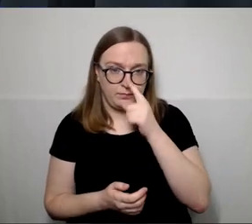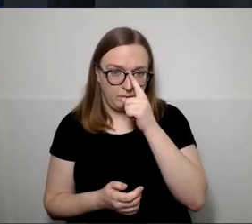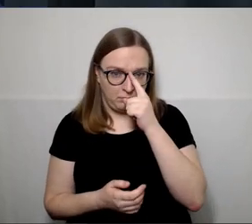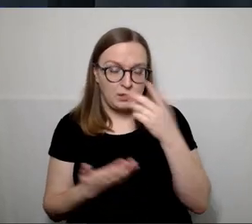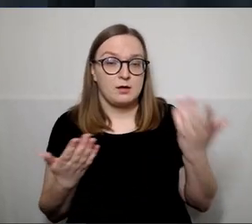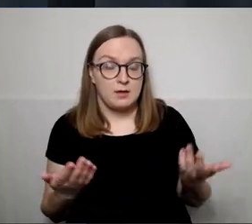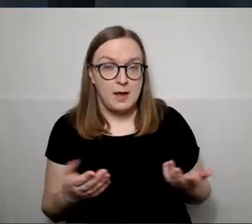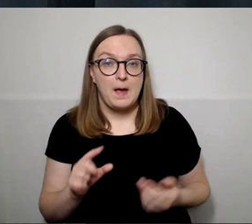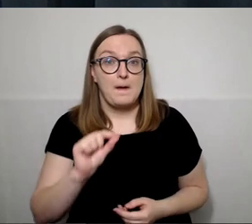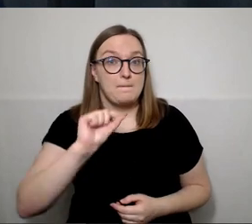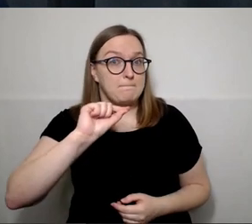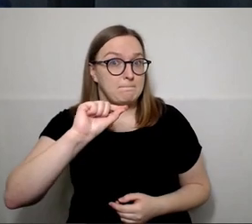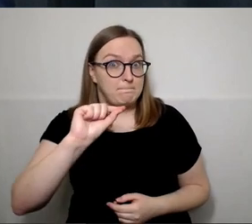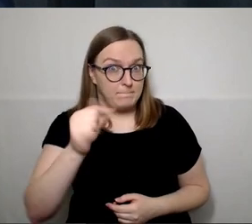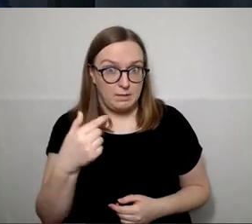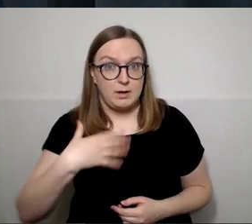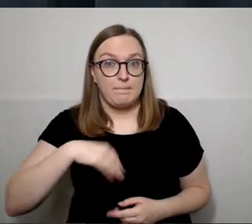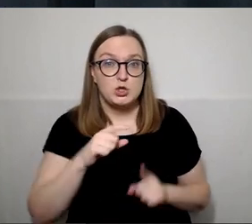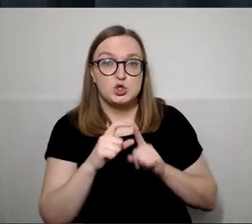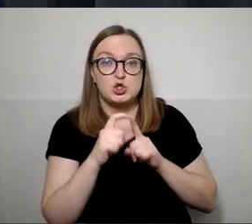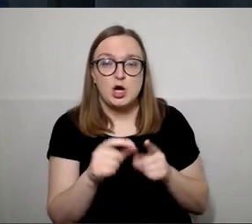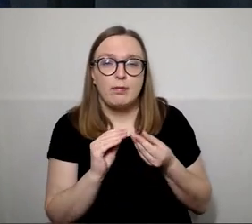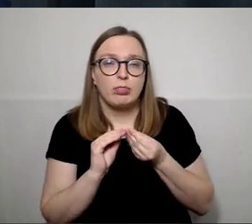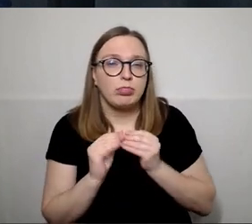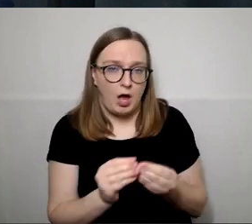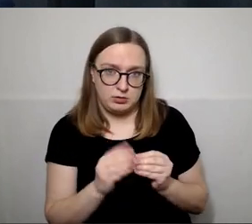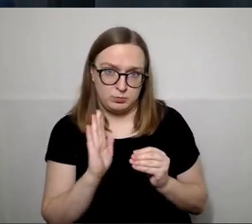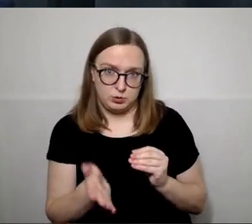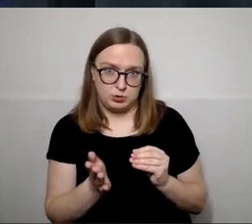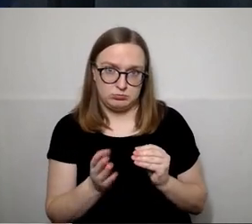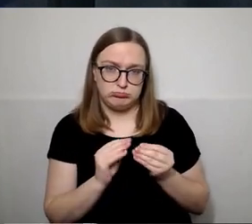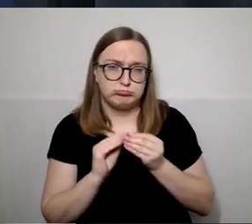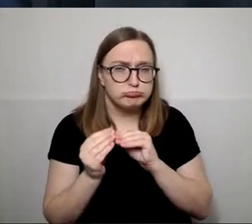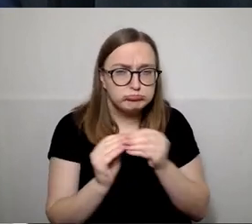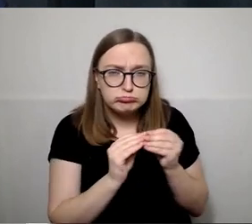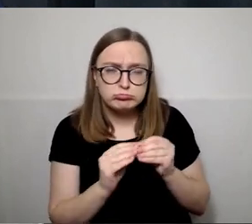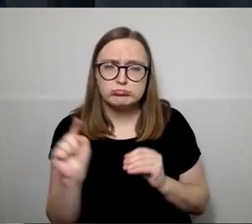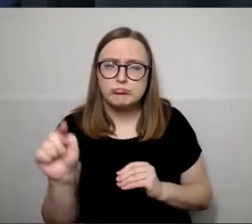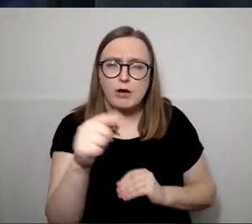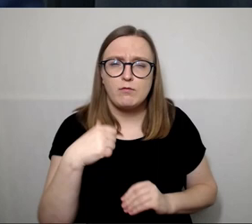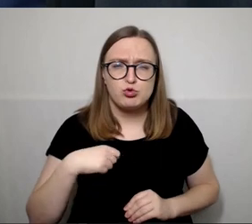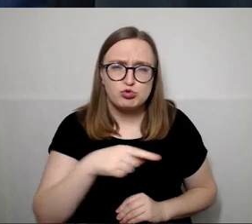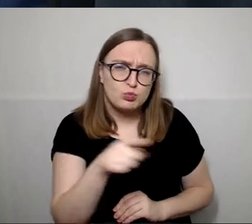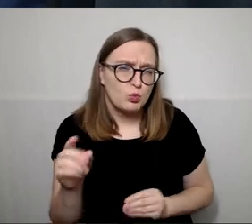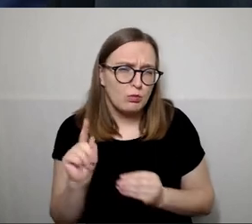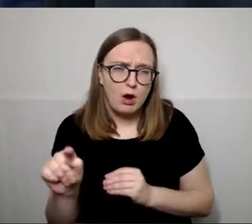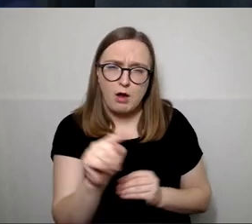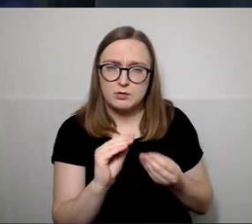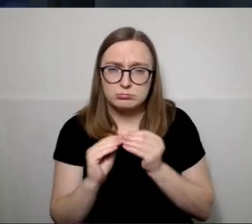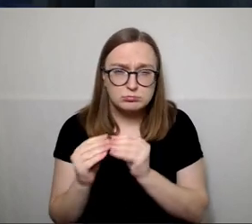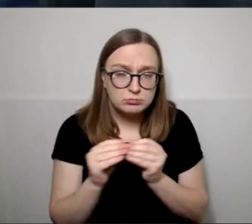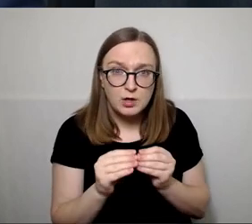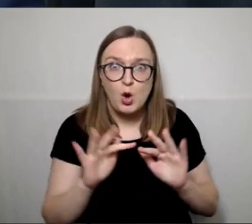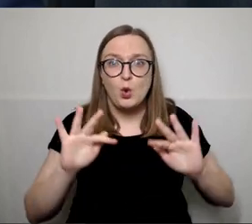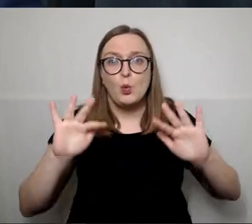pirmiausia, tai žadame tartys. Tartys su kiekvieno gyventojų, vykdant